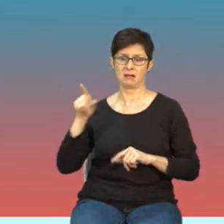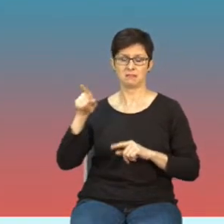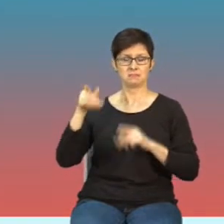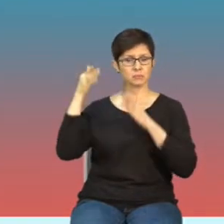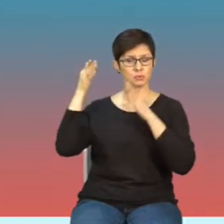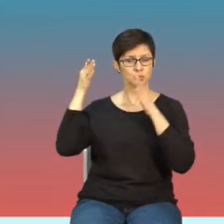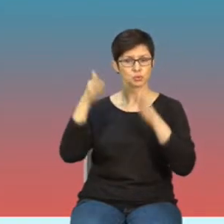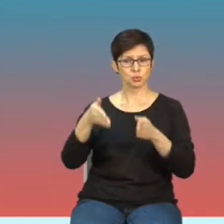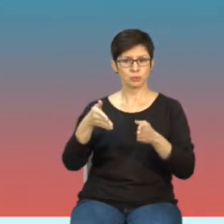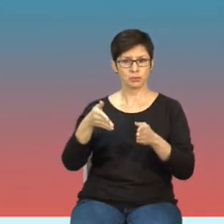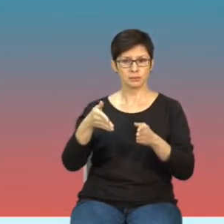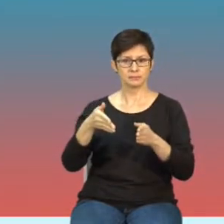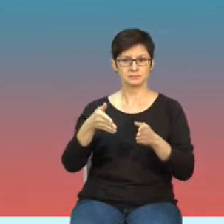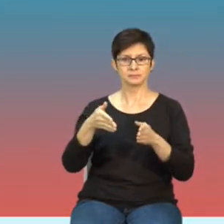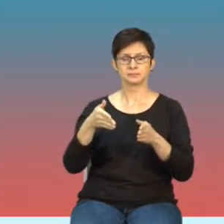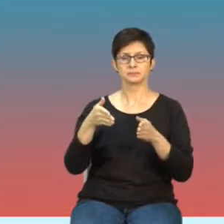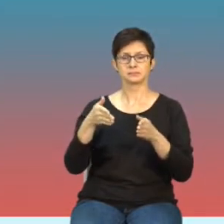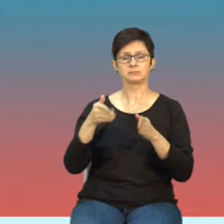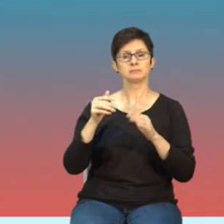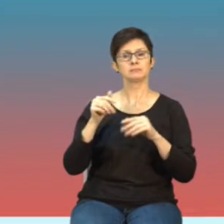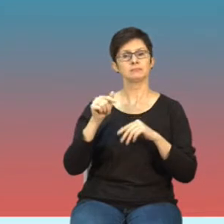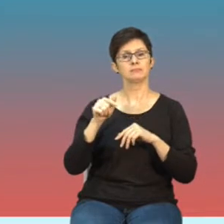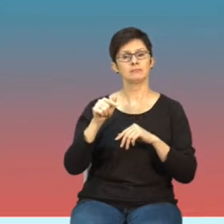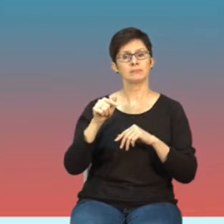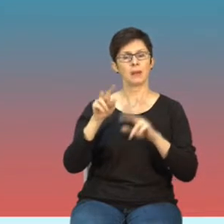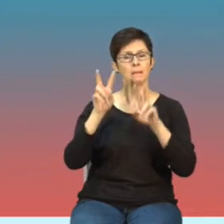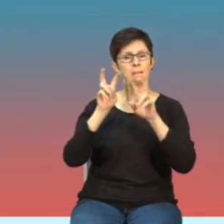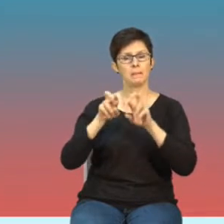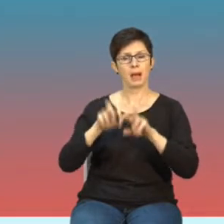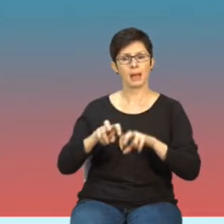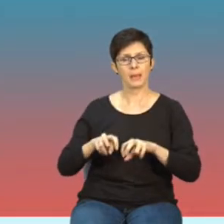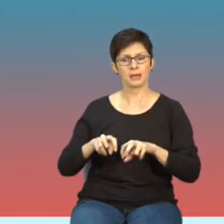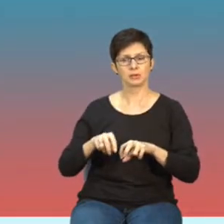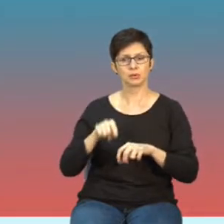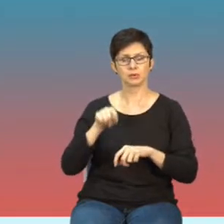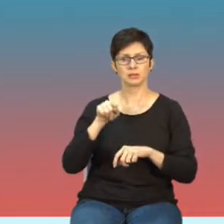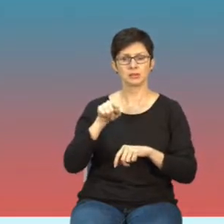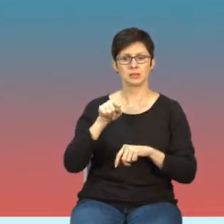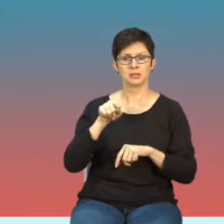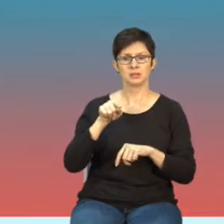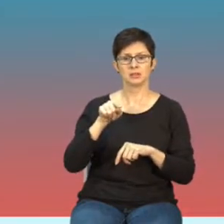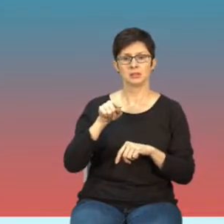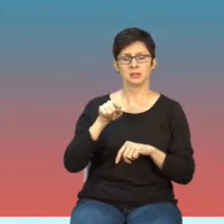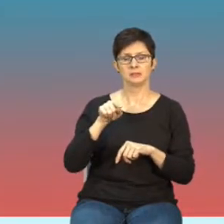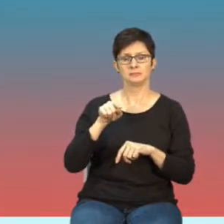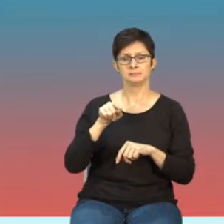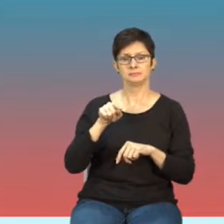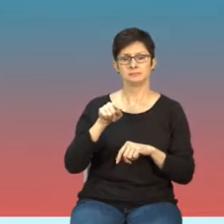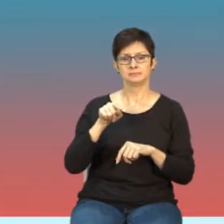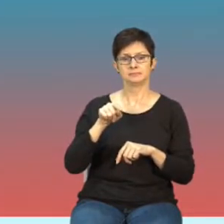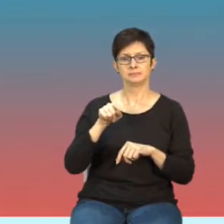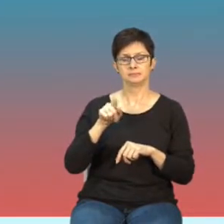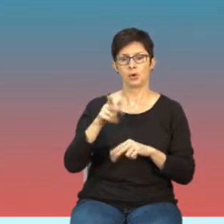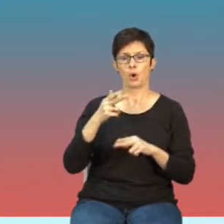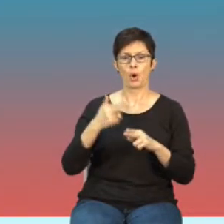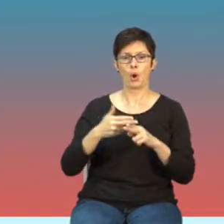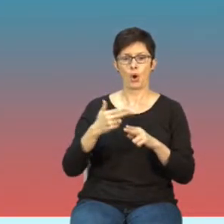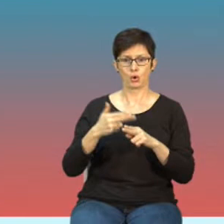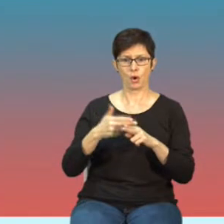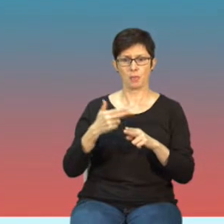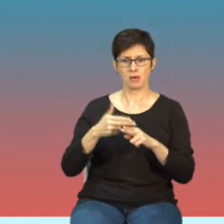się bardziej na badaniu w badaniu właśnie tej, powiedzmy, choroby